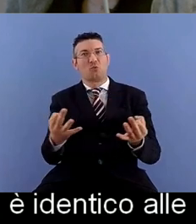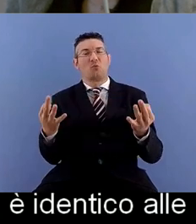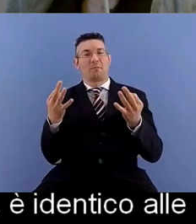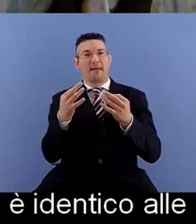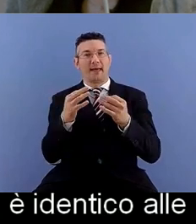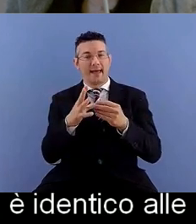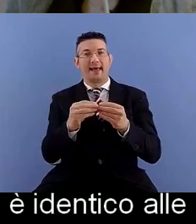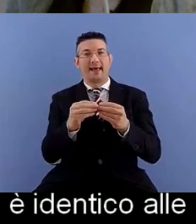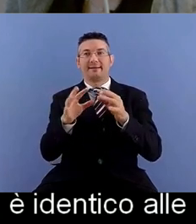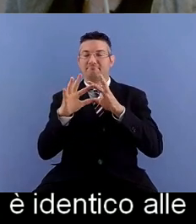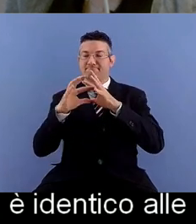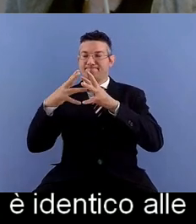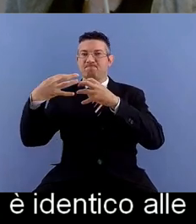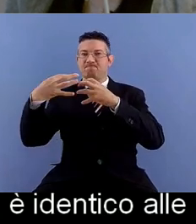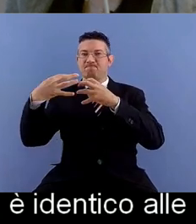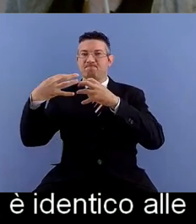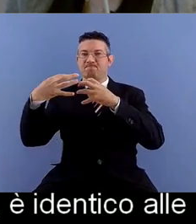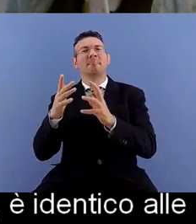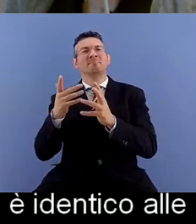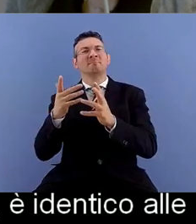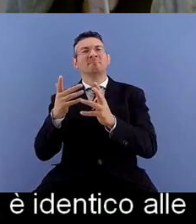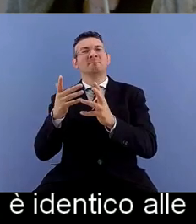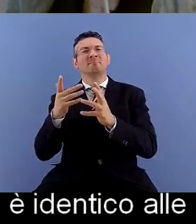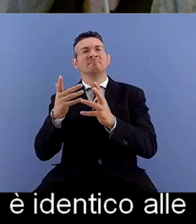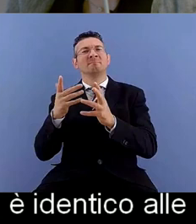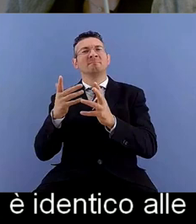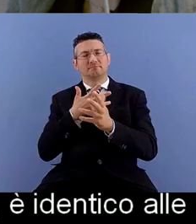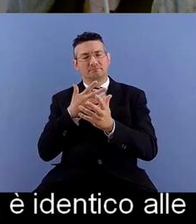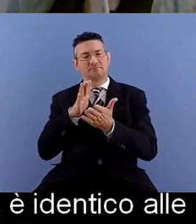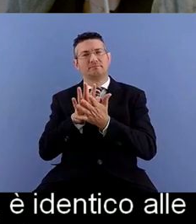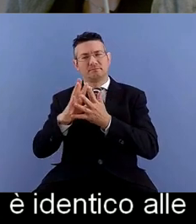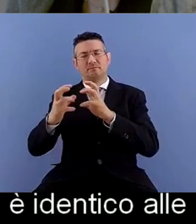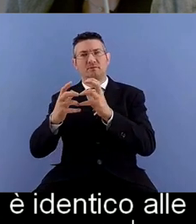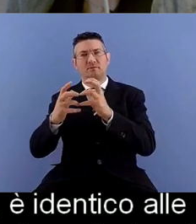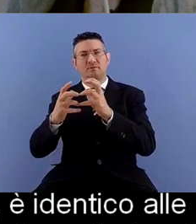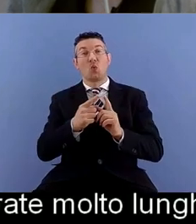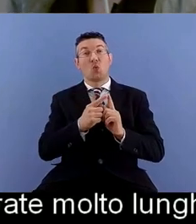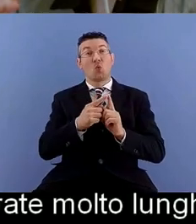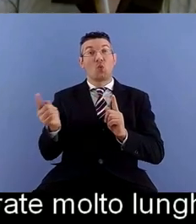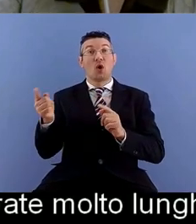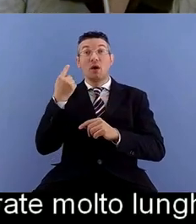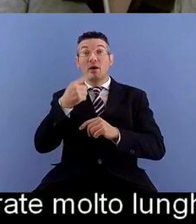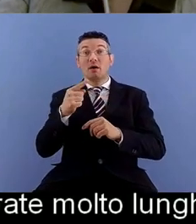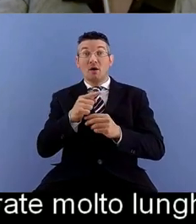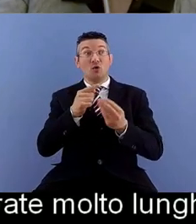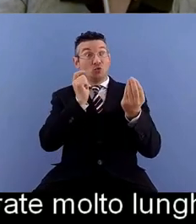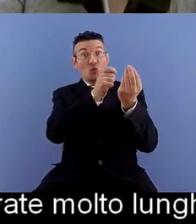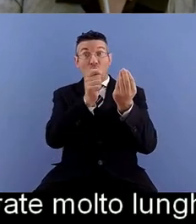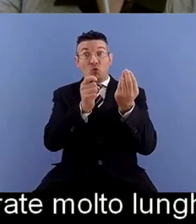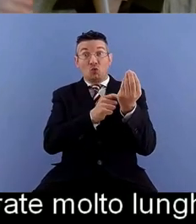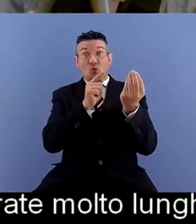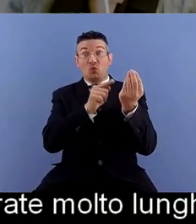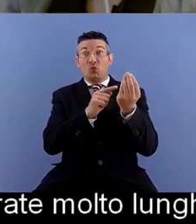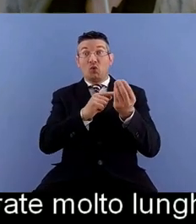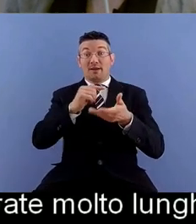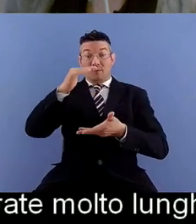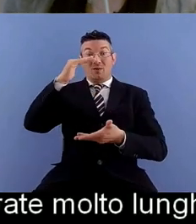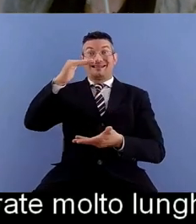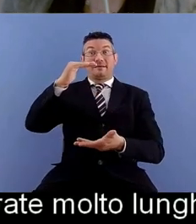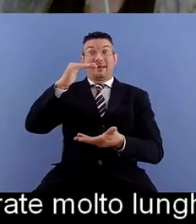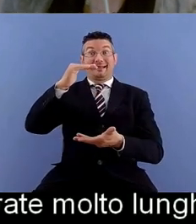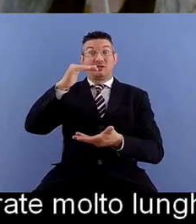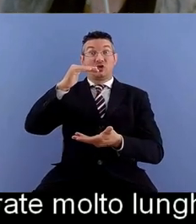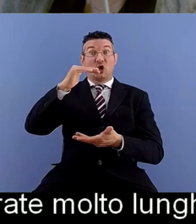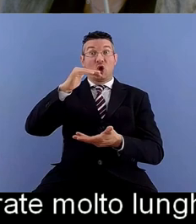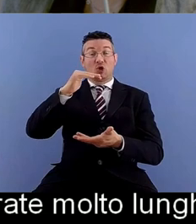stampe che come sapete hanno delle durate molto lunghe perché per stampare questa scultura di queste dimensioni il modello sono